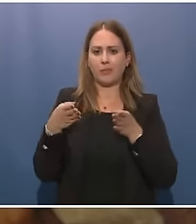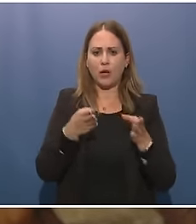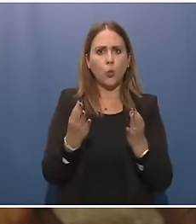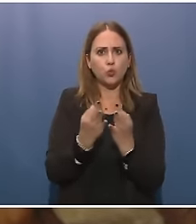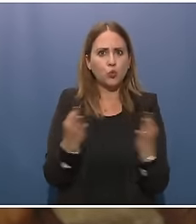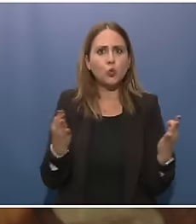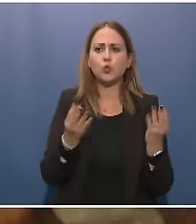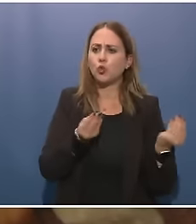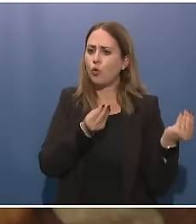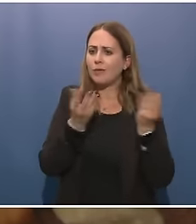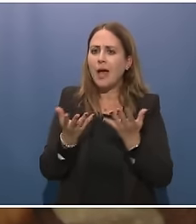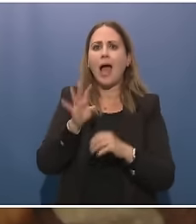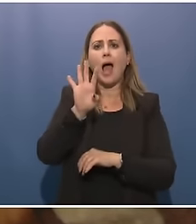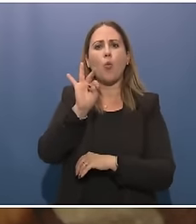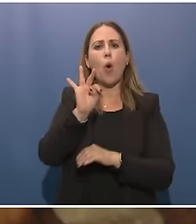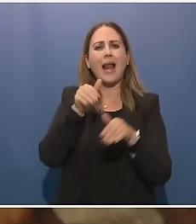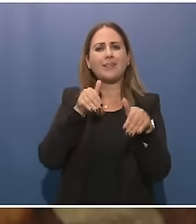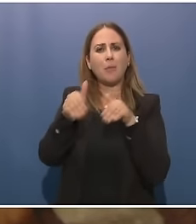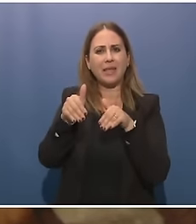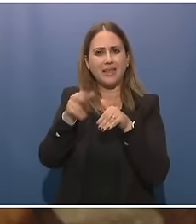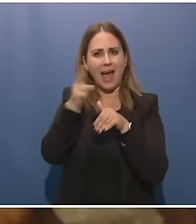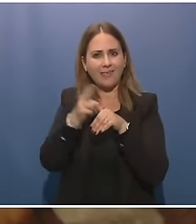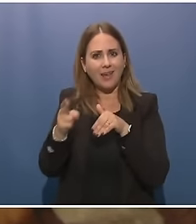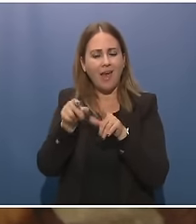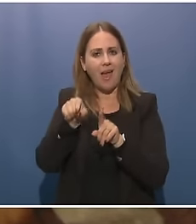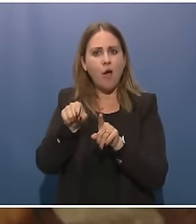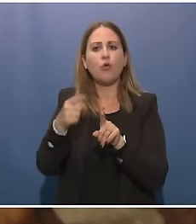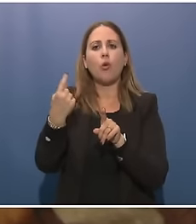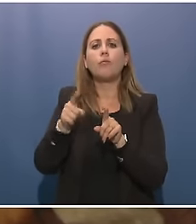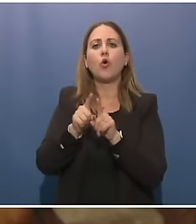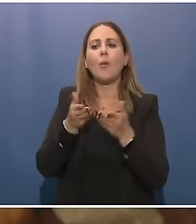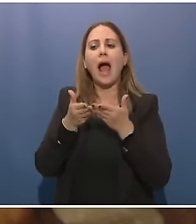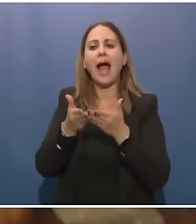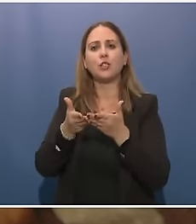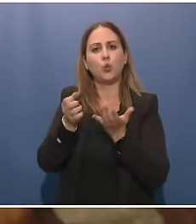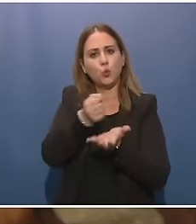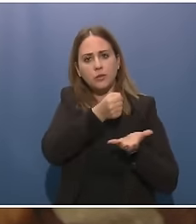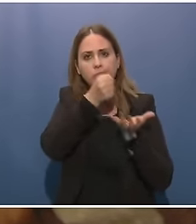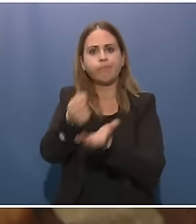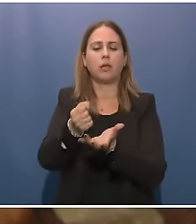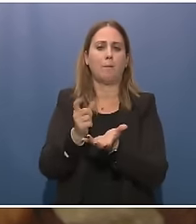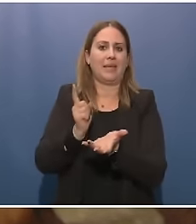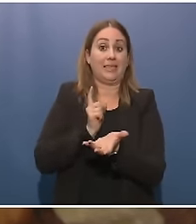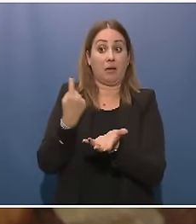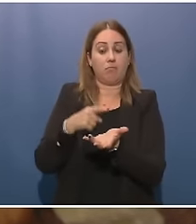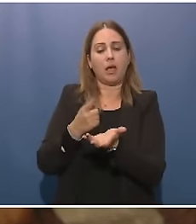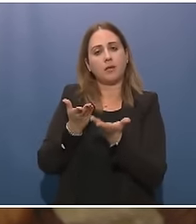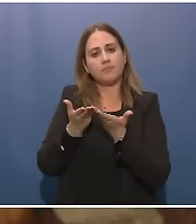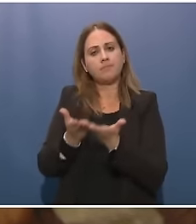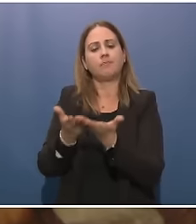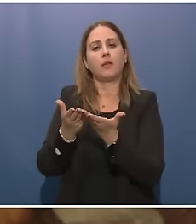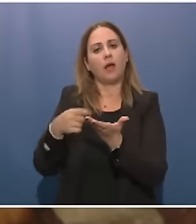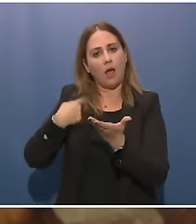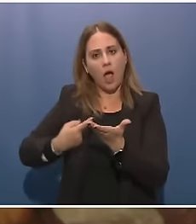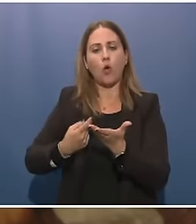aiuti militari nel 2024. Continueremo ad essere al fianco dell'Ucraina perché la lotta dell'Ucraina è la